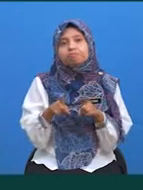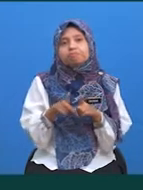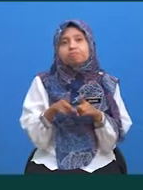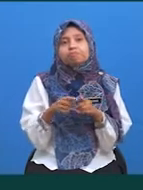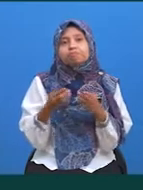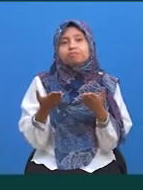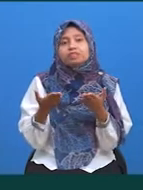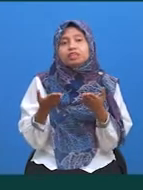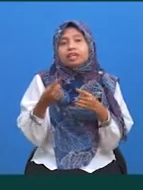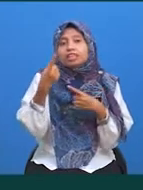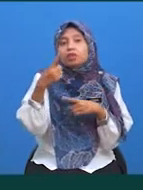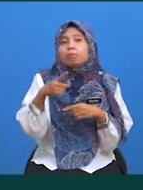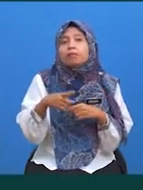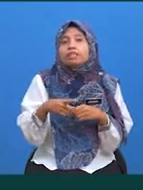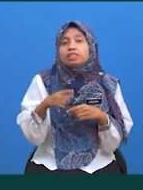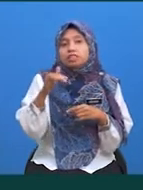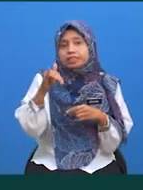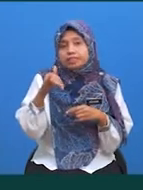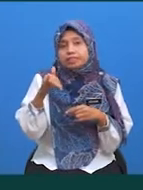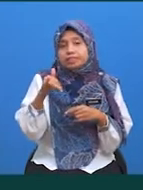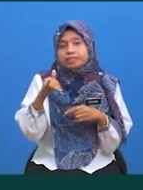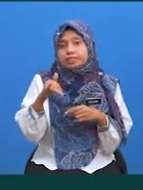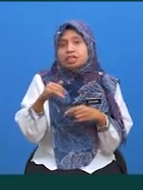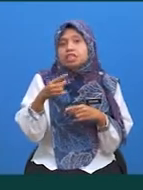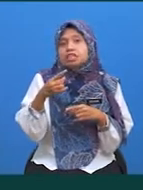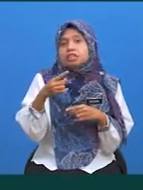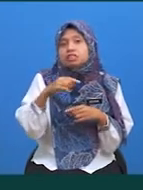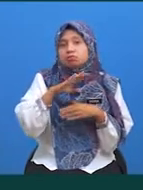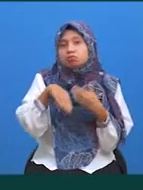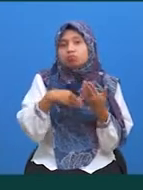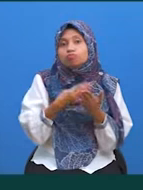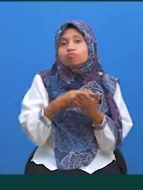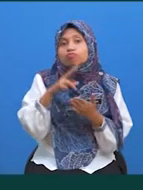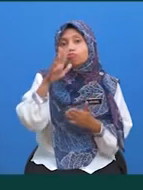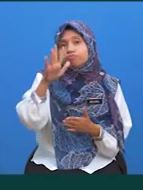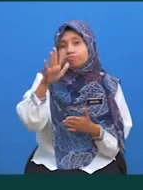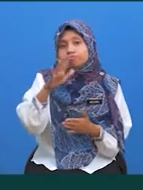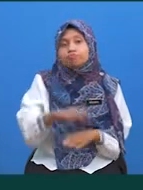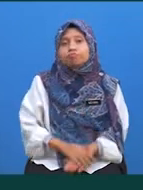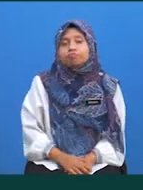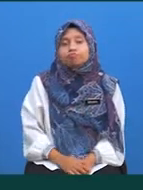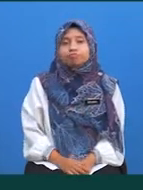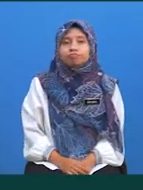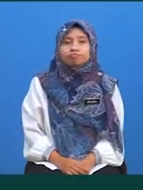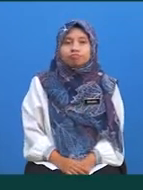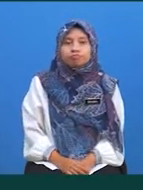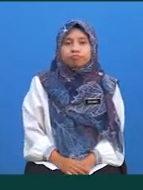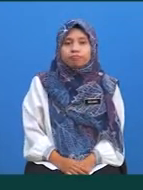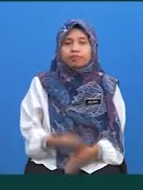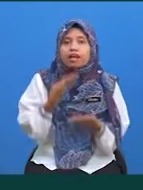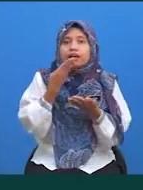murid-murid dapat jawapan seperti ini? Ya, jawapannya ialah 5 Tahniah Bagus